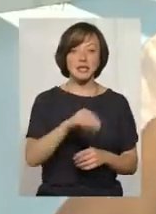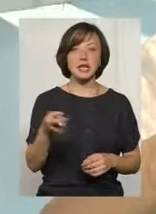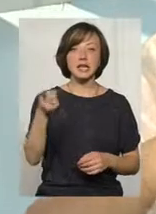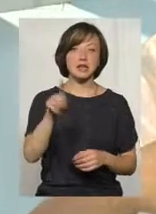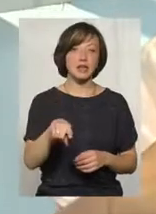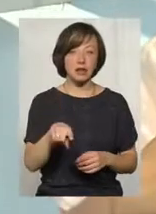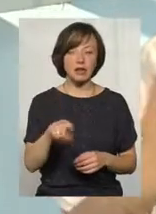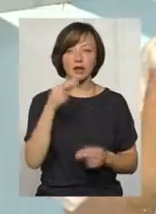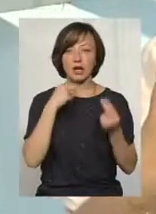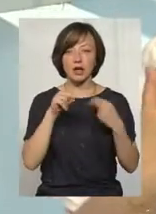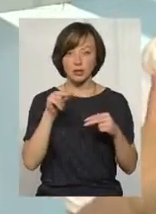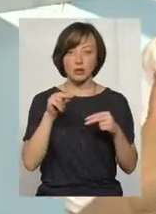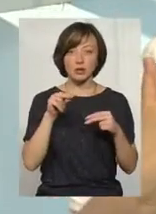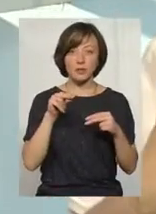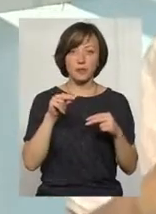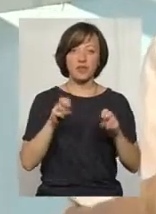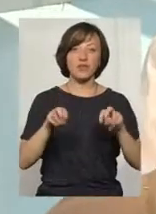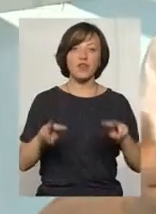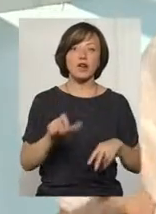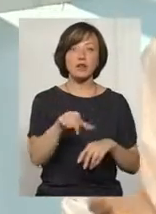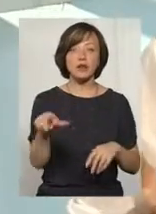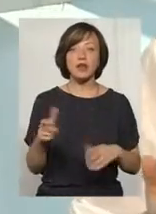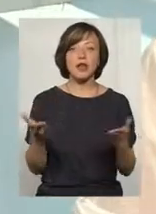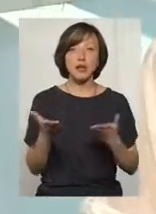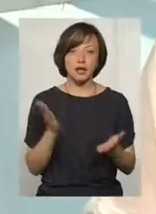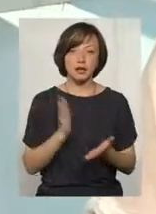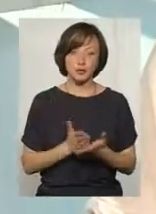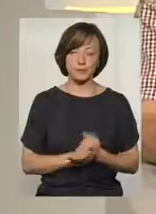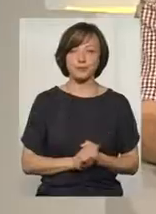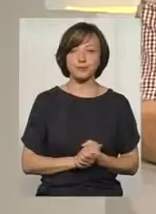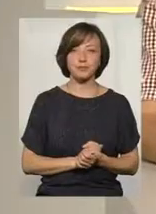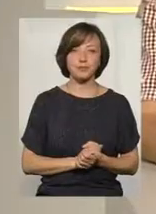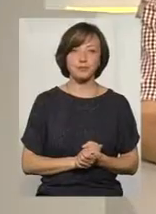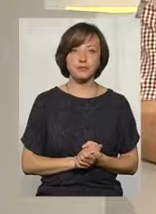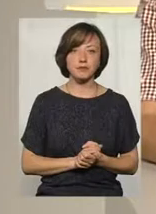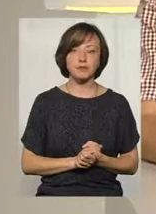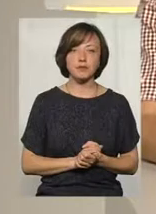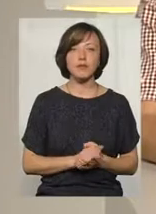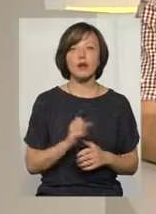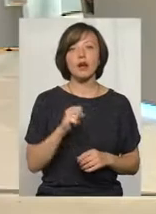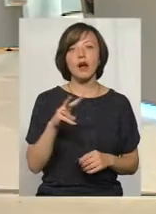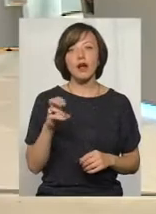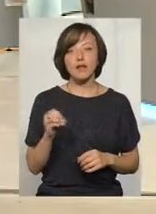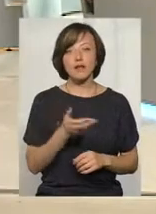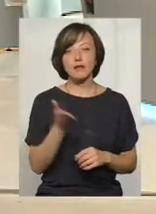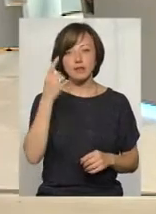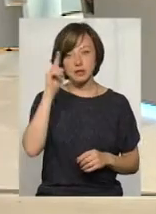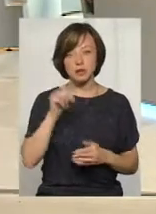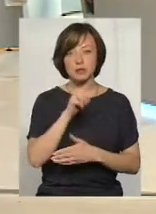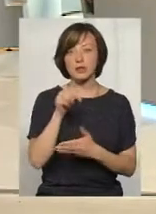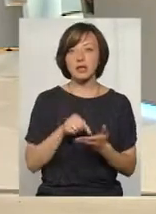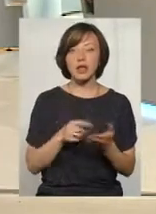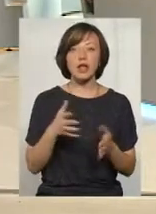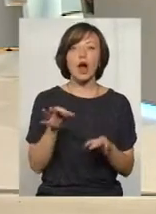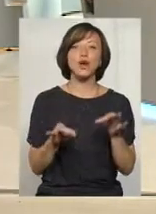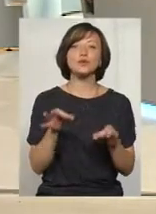найкращого фахівця з тих кандидатів, які були приставлені на конкурсі. Але, ви знаєте, точно питання постає, а